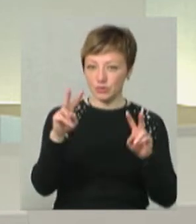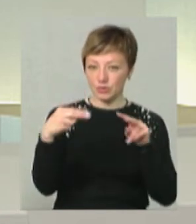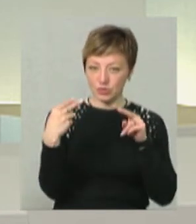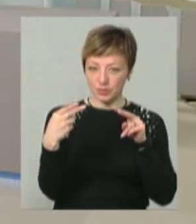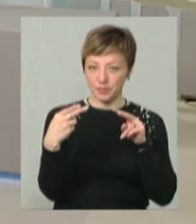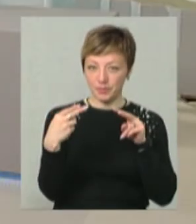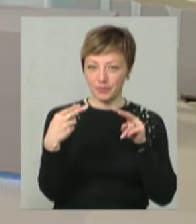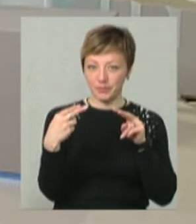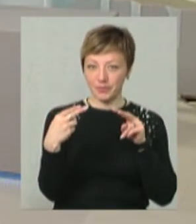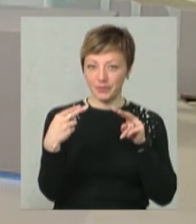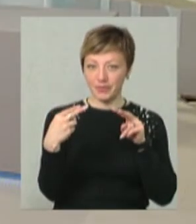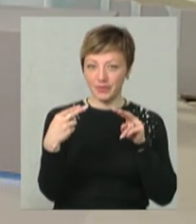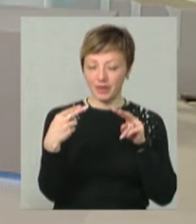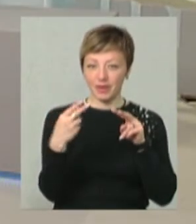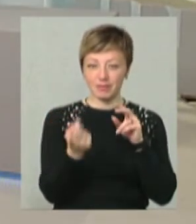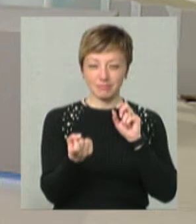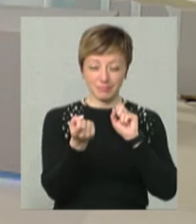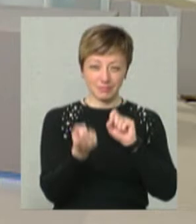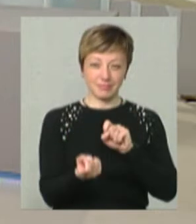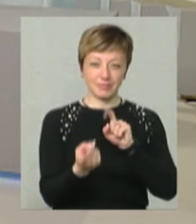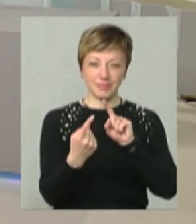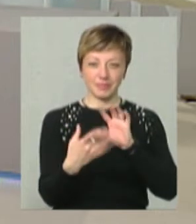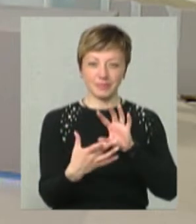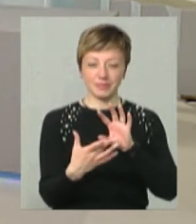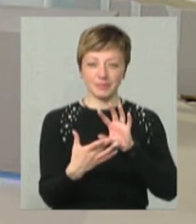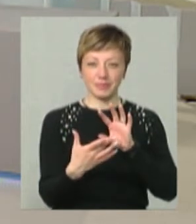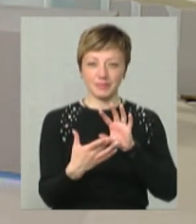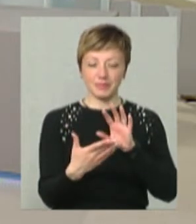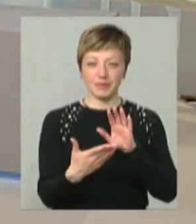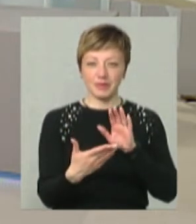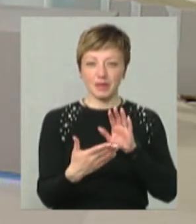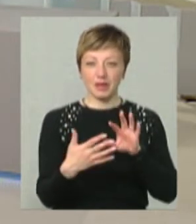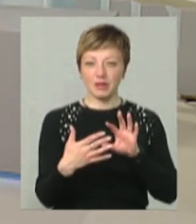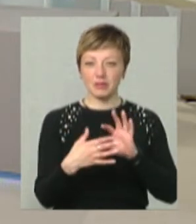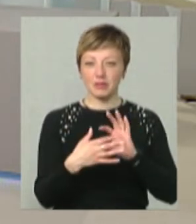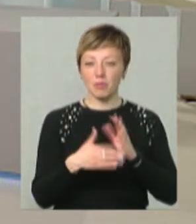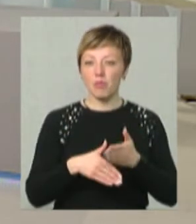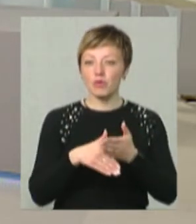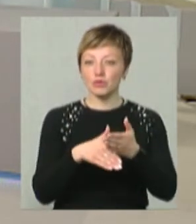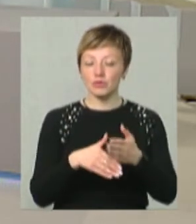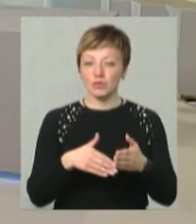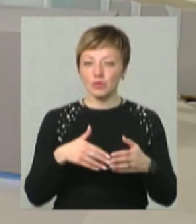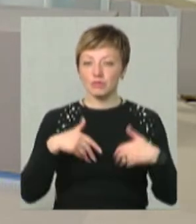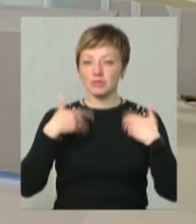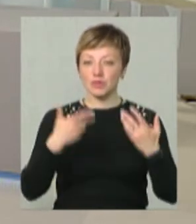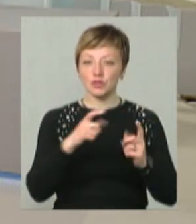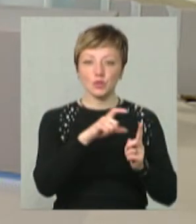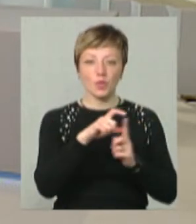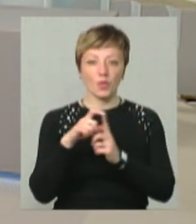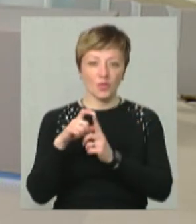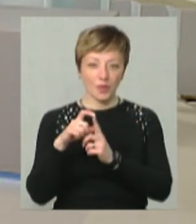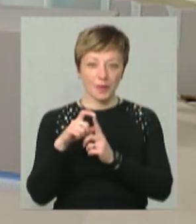очі, в зрачок, виникає якийсь поштовх такий. Це поштовх до слова, воно формується